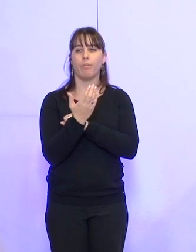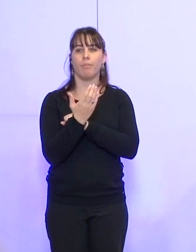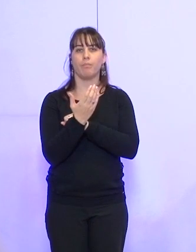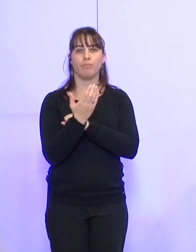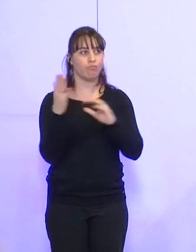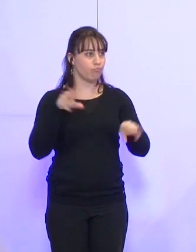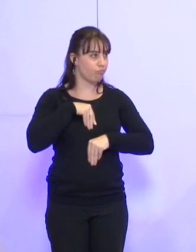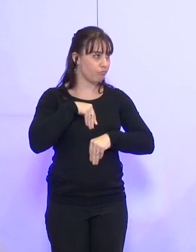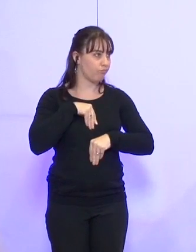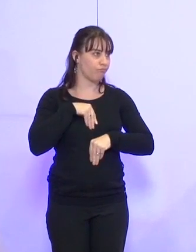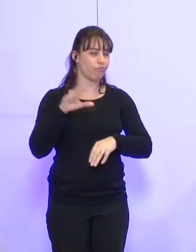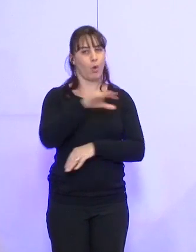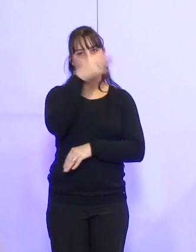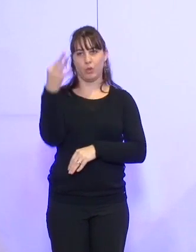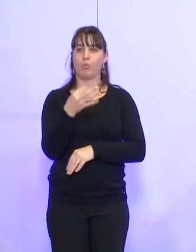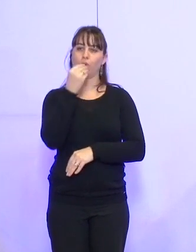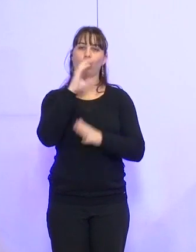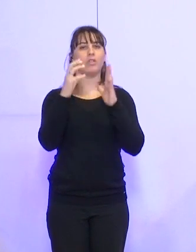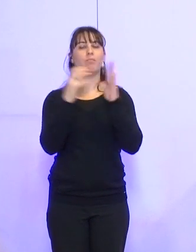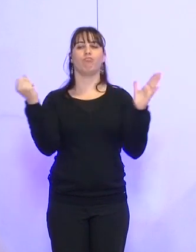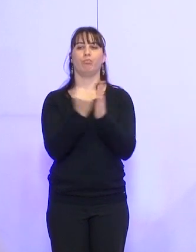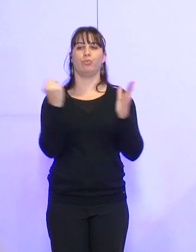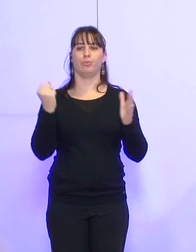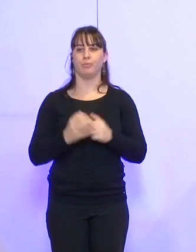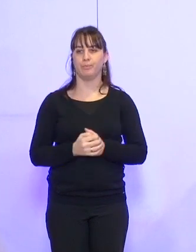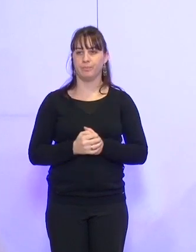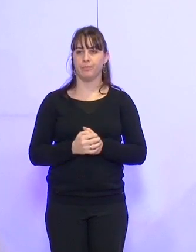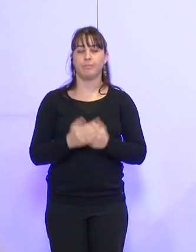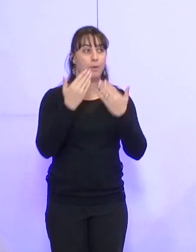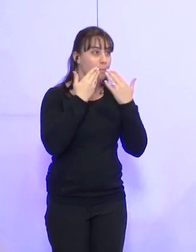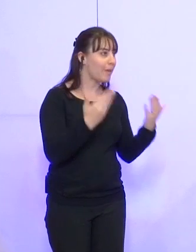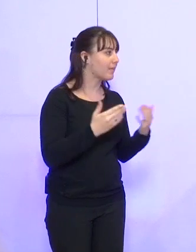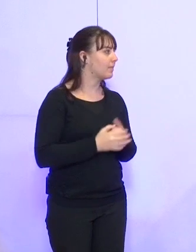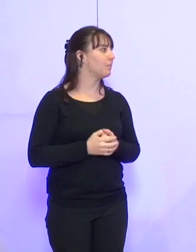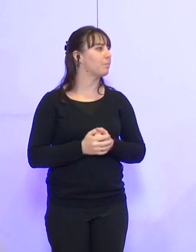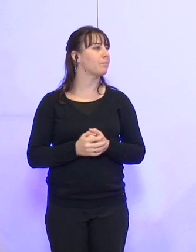Qui est pour ? Unanimité. Cette délibération est donc adoptée. Je vous remercie.